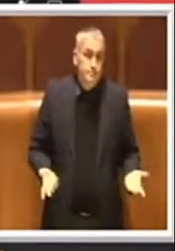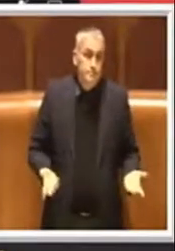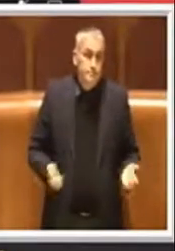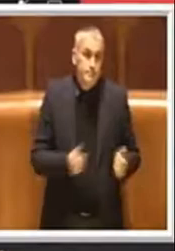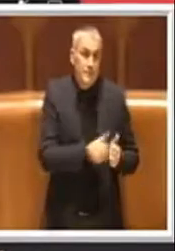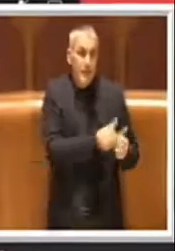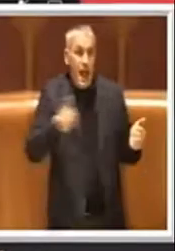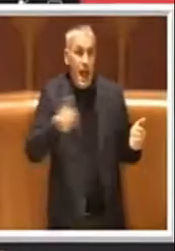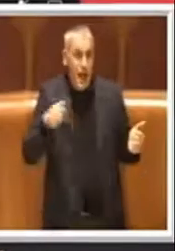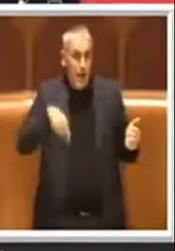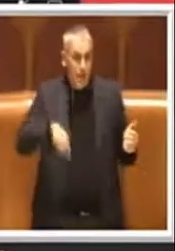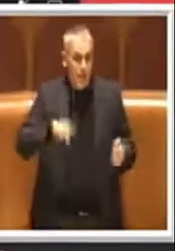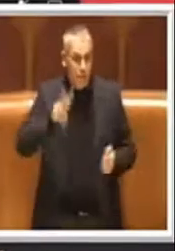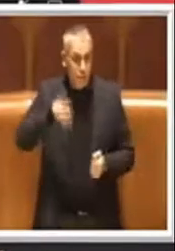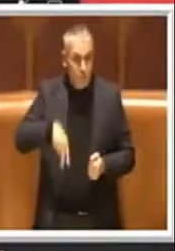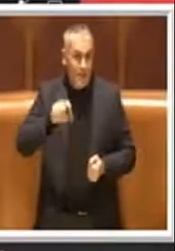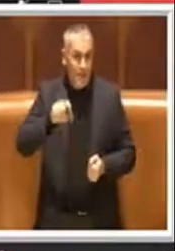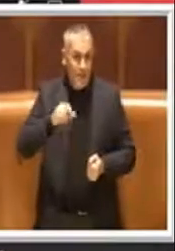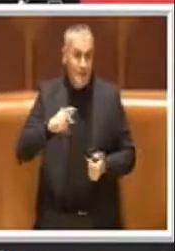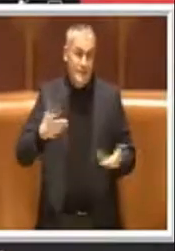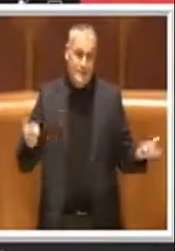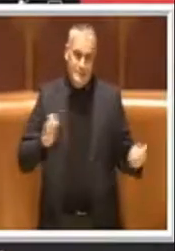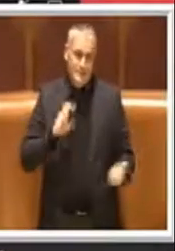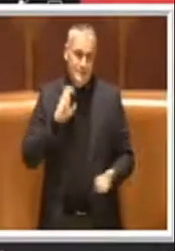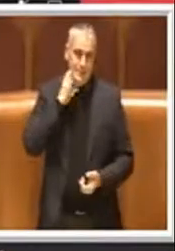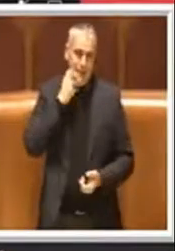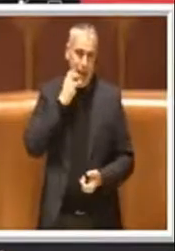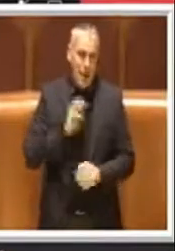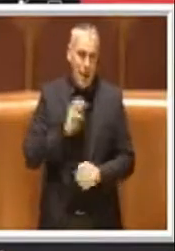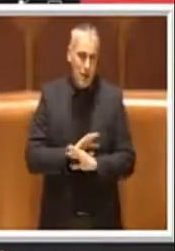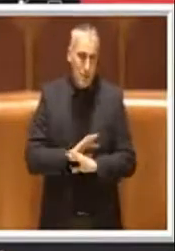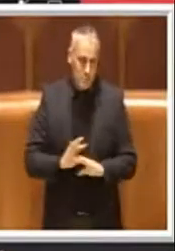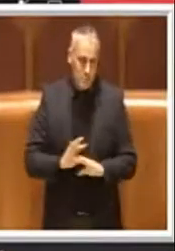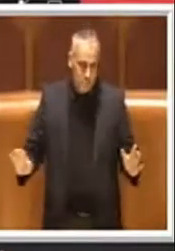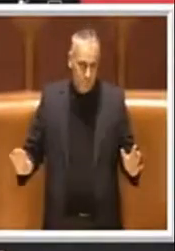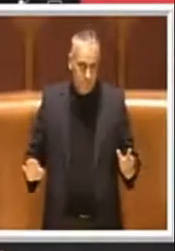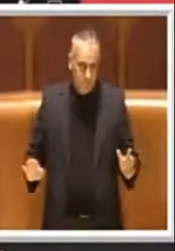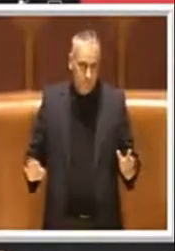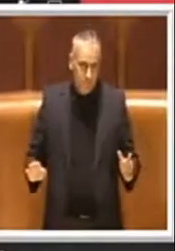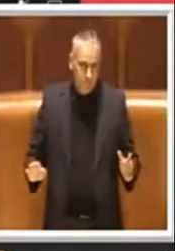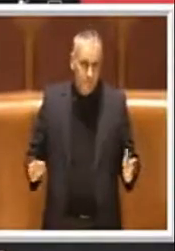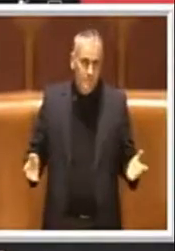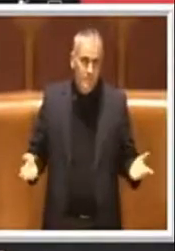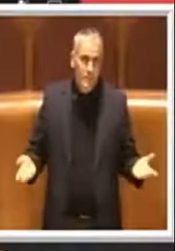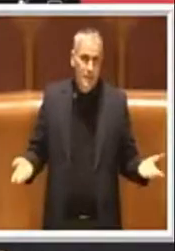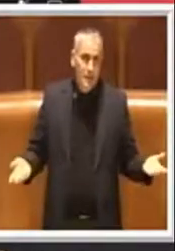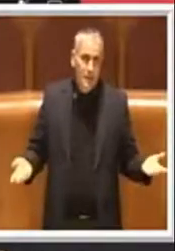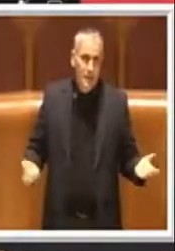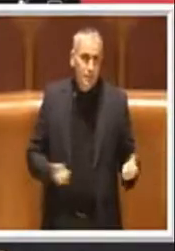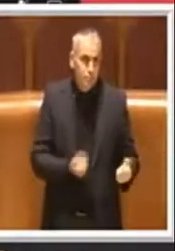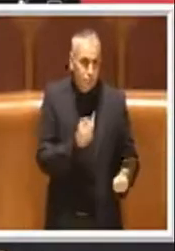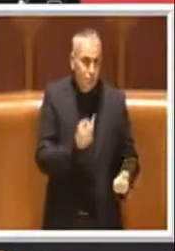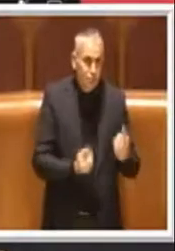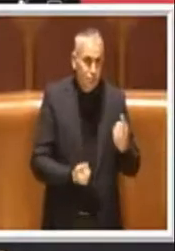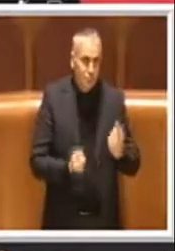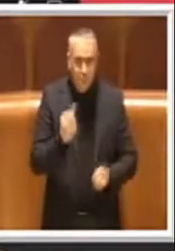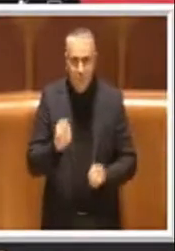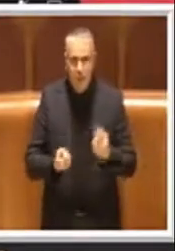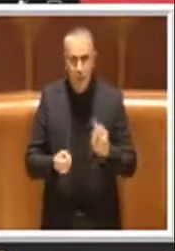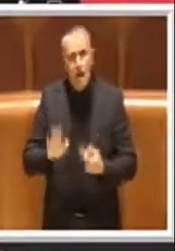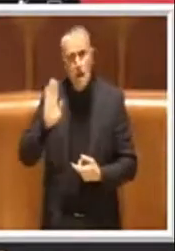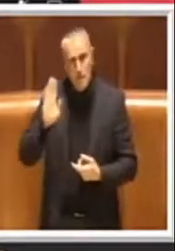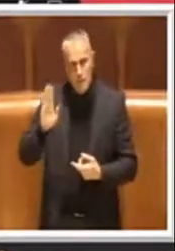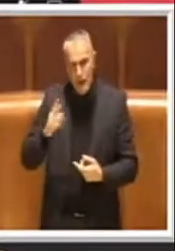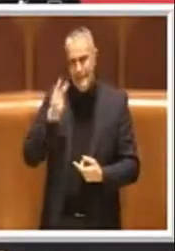anno un po' particolare per tutto quello che è accaduto, però c'è un trend